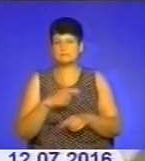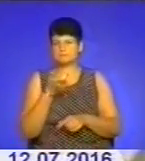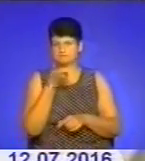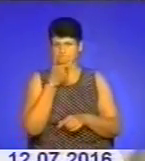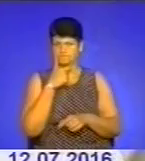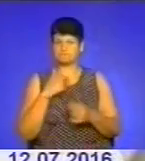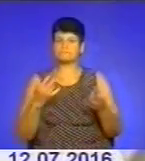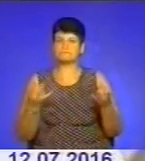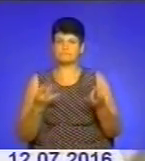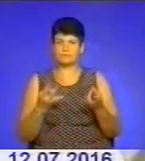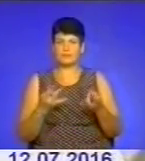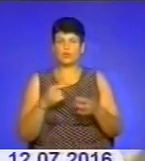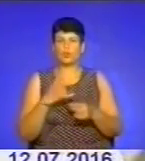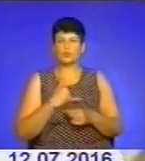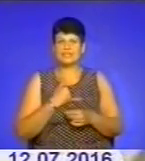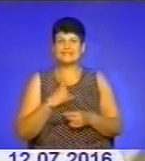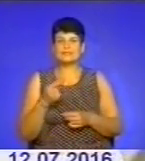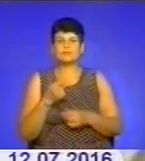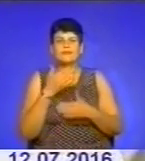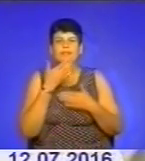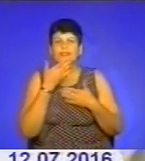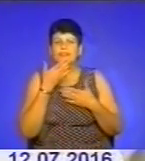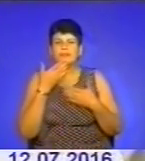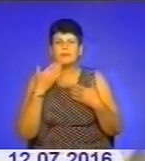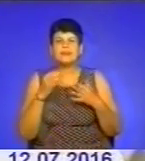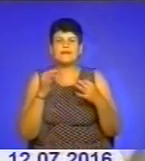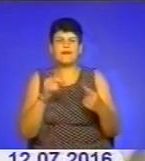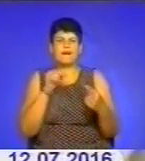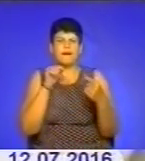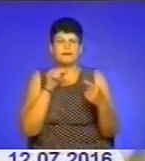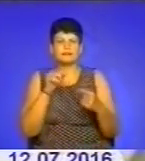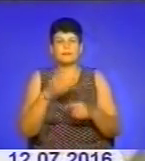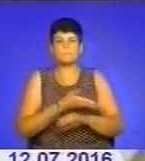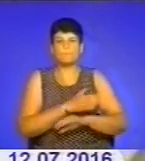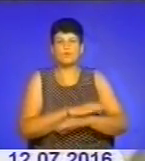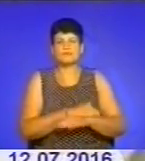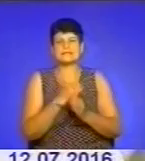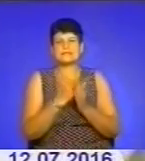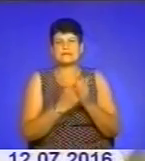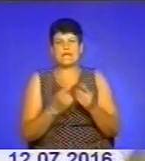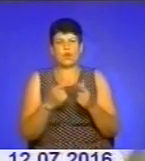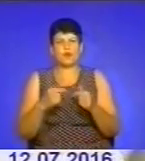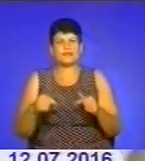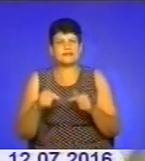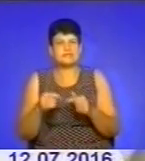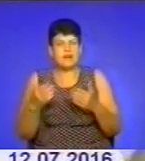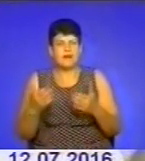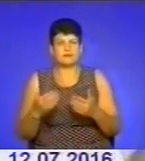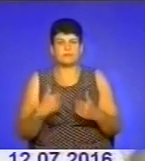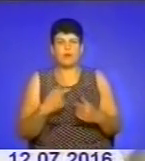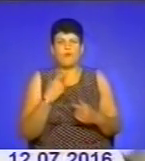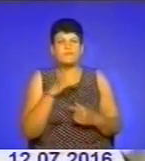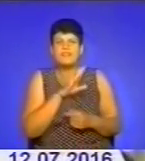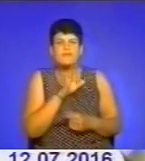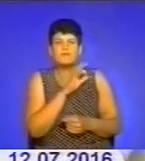дуже потрібно. У нас на Тернопілі немає зовсім антипольських ні статей, ні організацій. І ми їм кажемо, що невигідно,